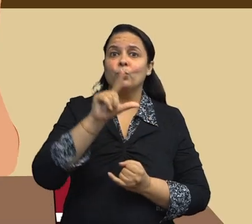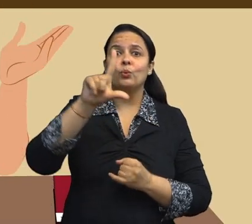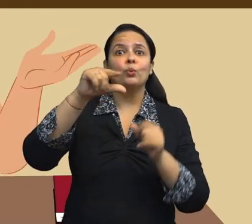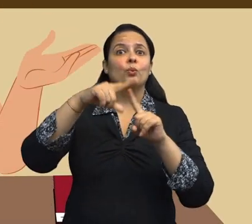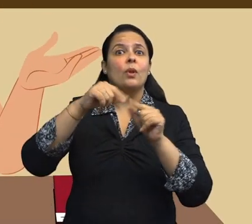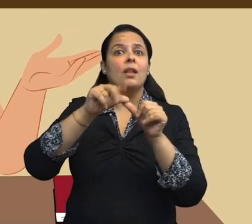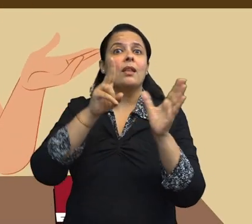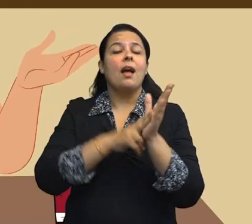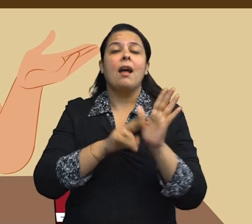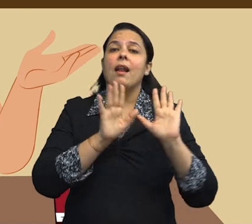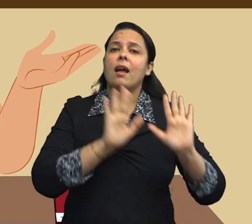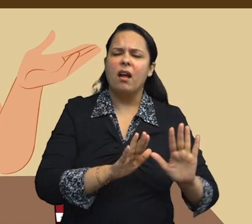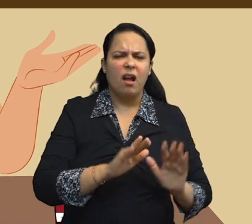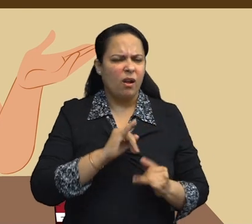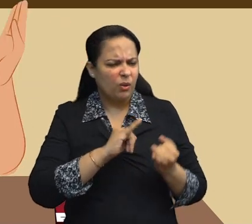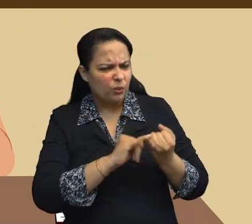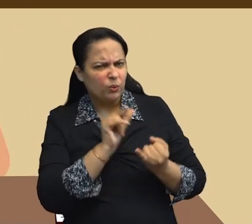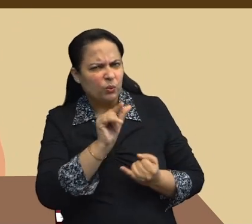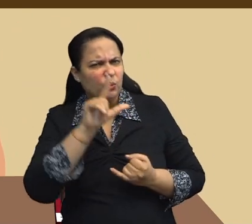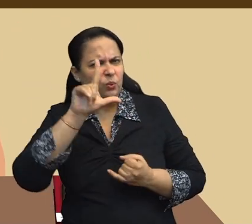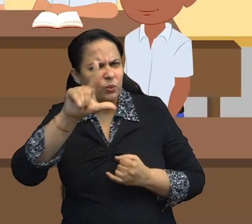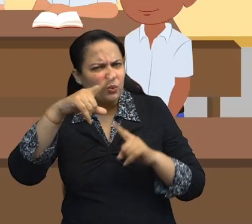ये सुल्तान कौन है?